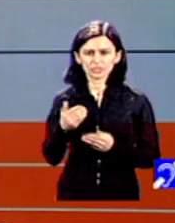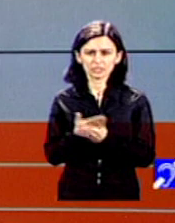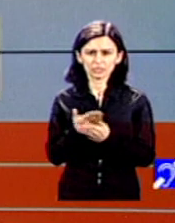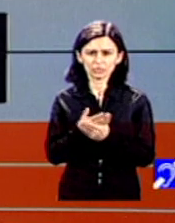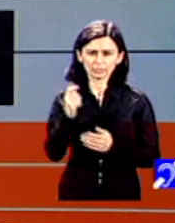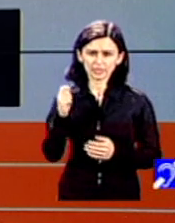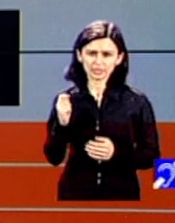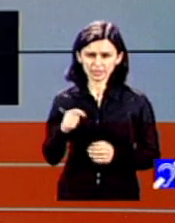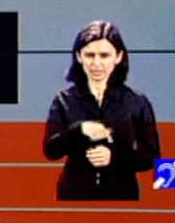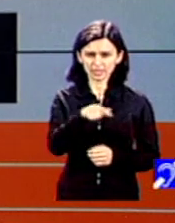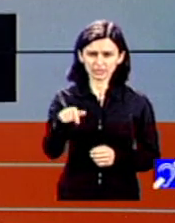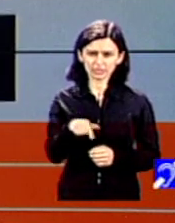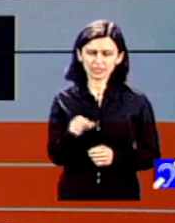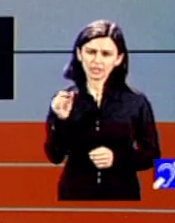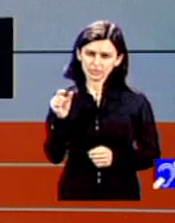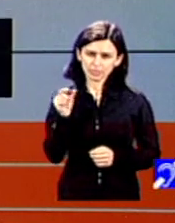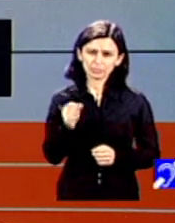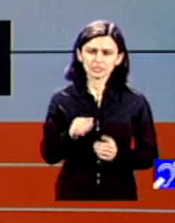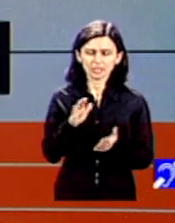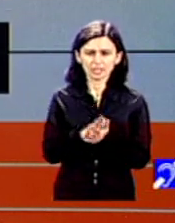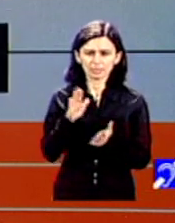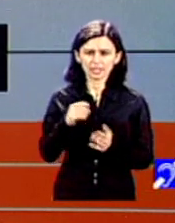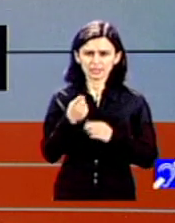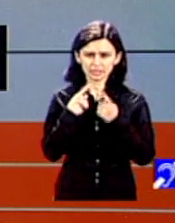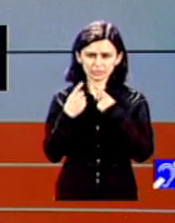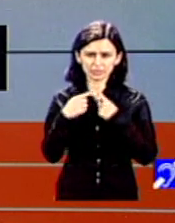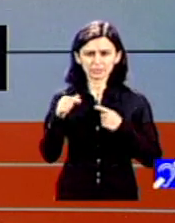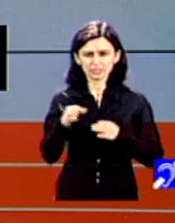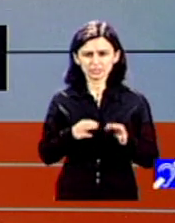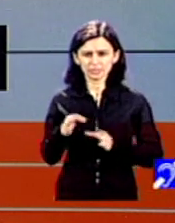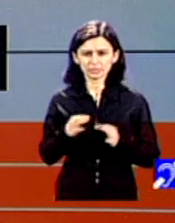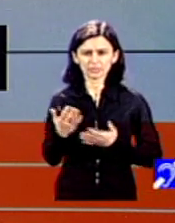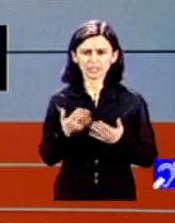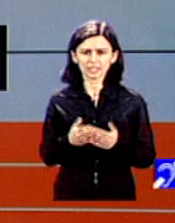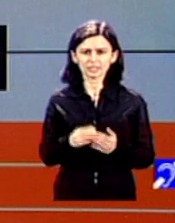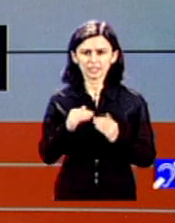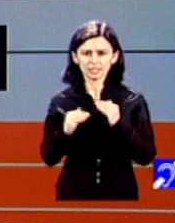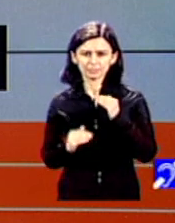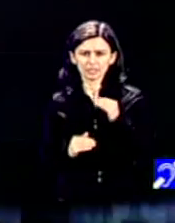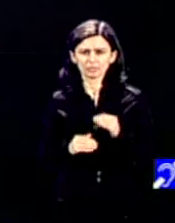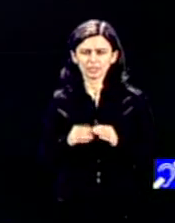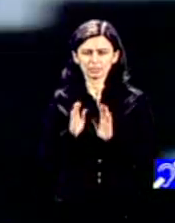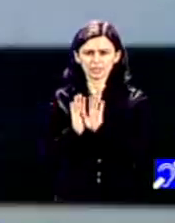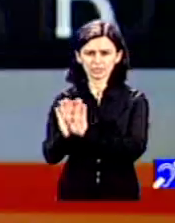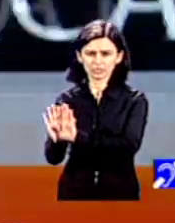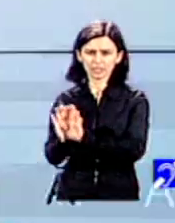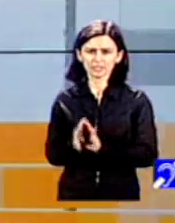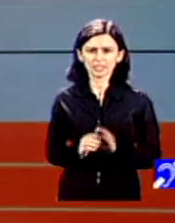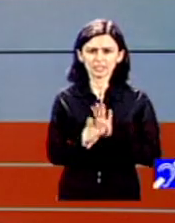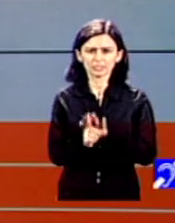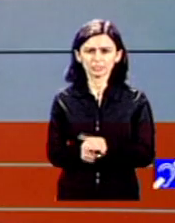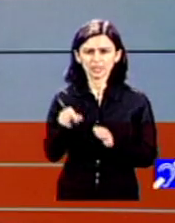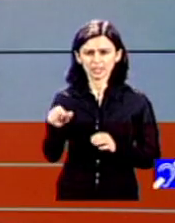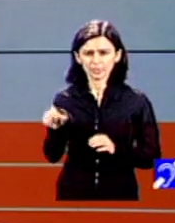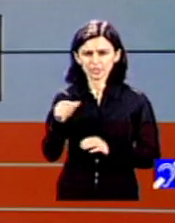noastră, prea puțin implementat. Discutăm despre astfel de măsuri menite să reducă marginalizarea, discriminarea persoanelor cu dizabilități. Cu